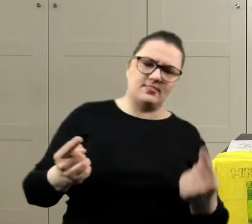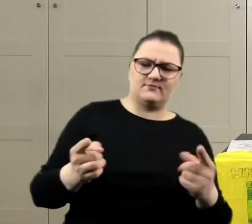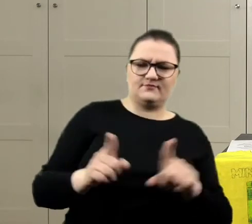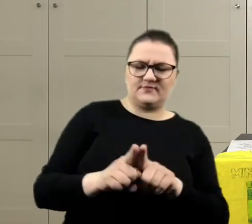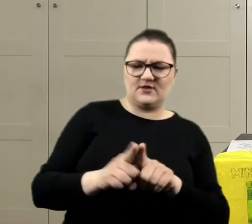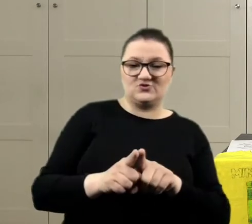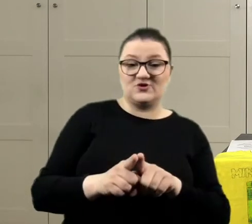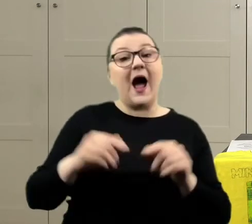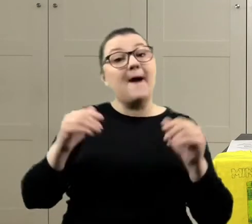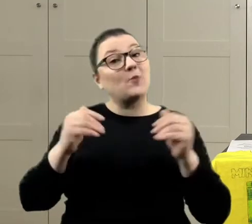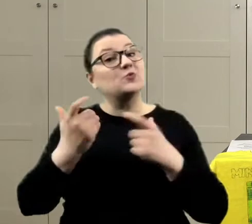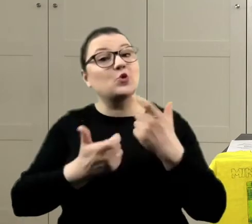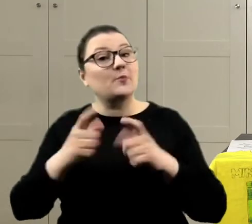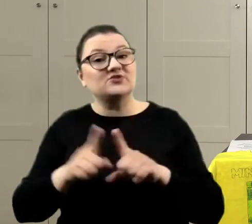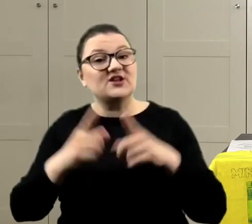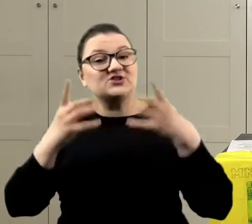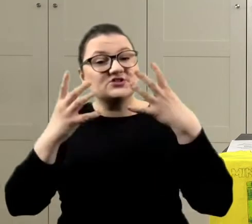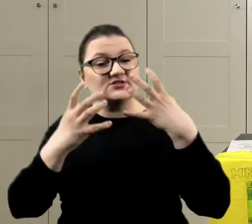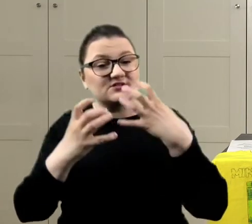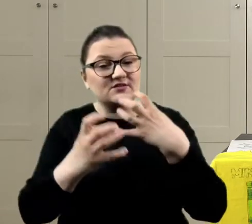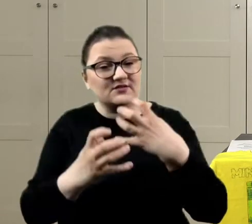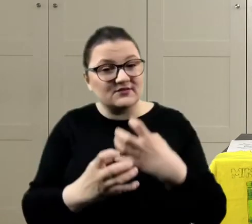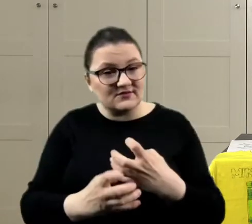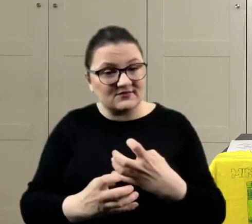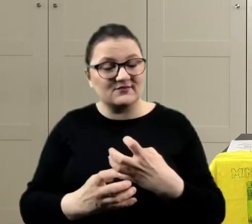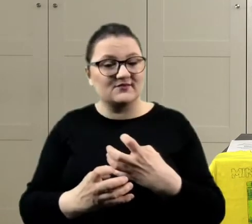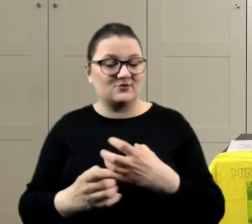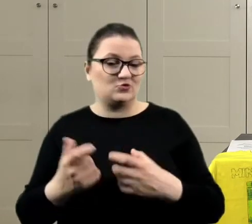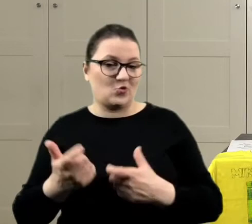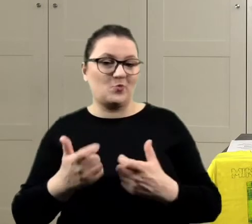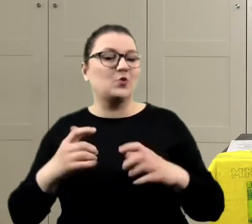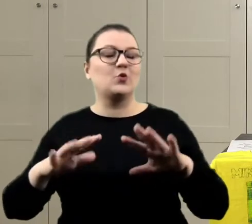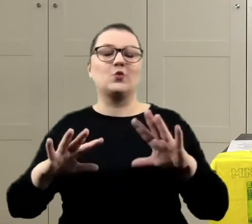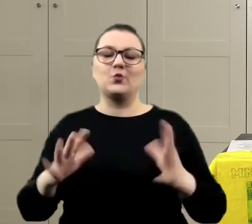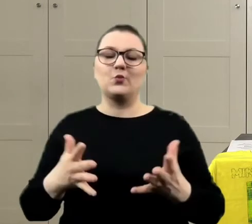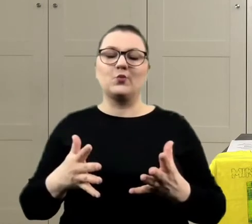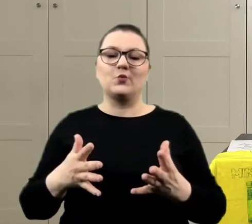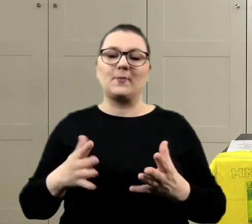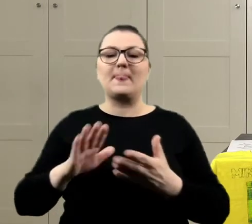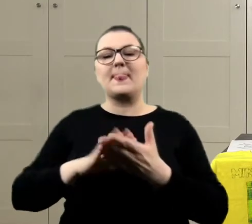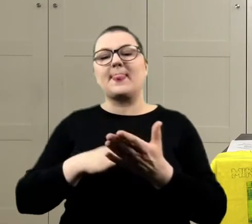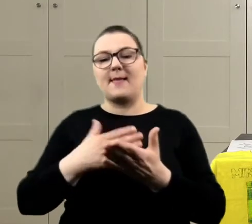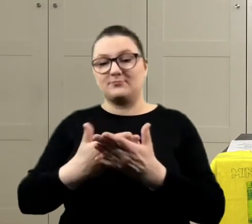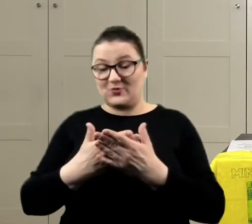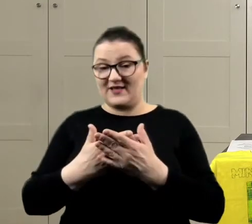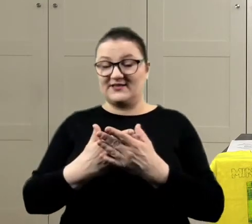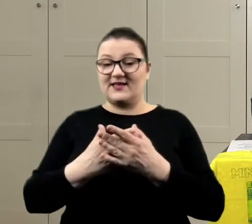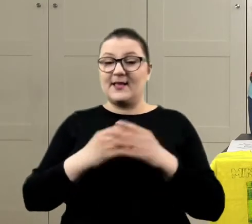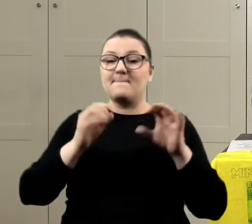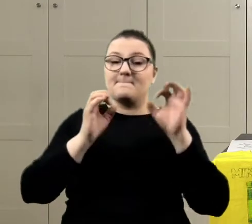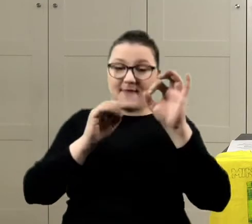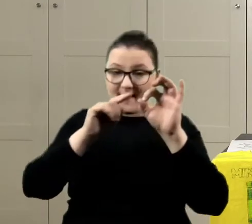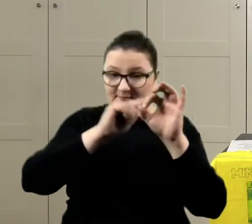cieniowanie, to znaczy możemy sobie na przykład na jednej plamce